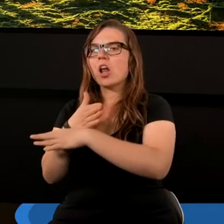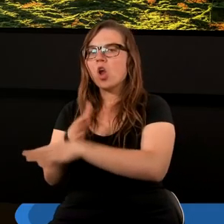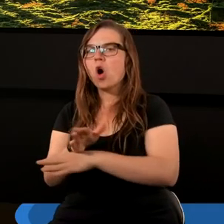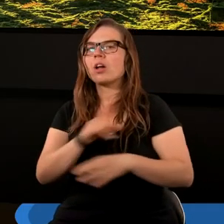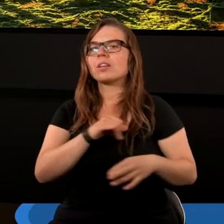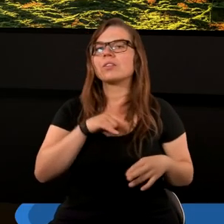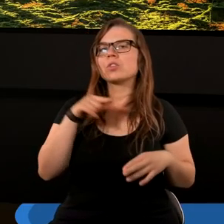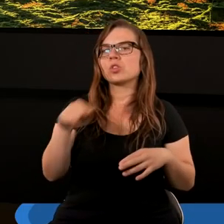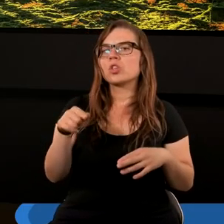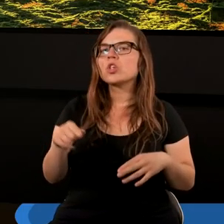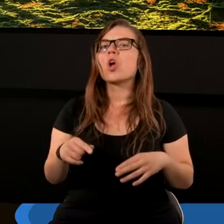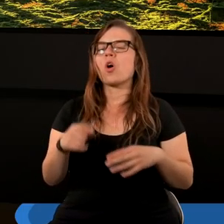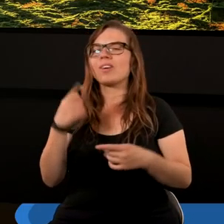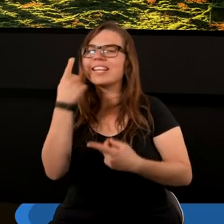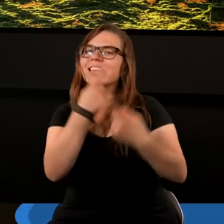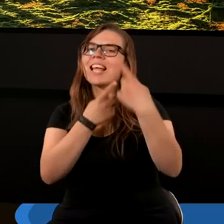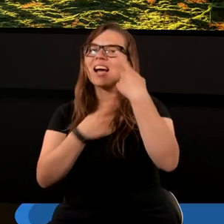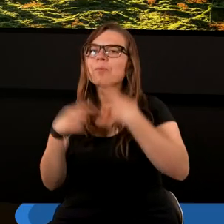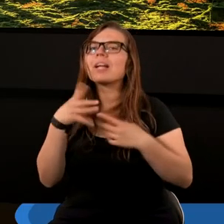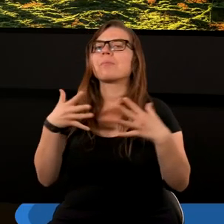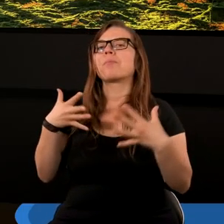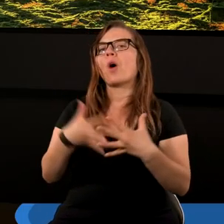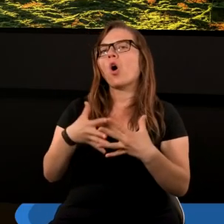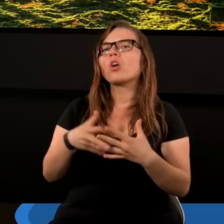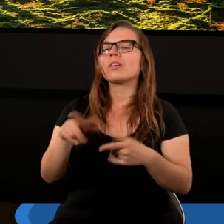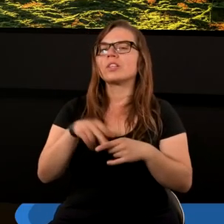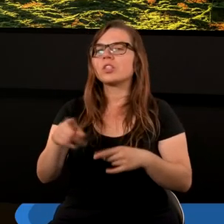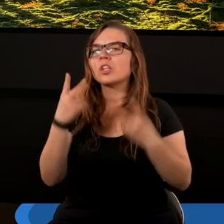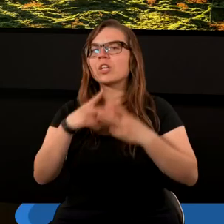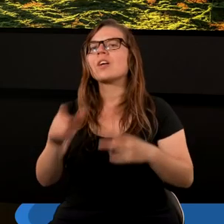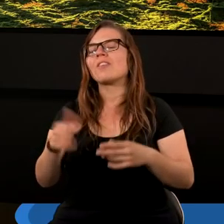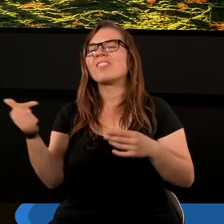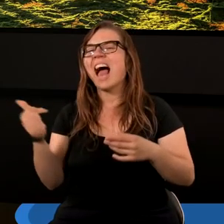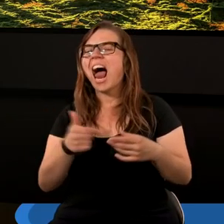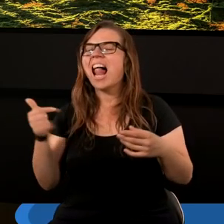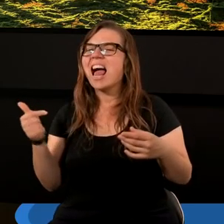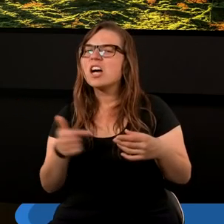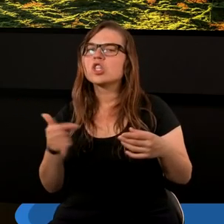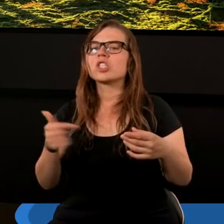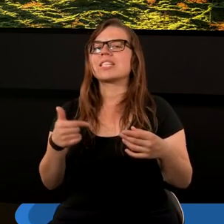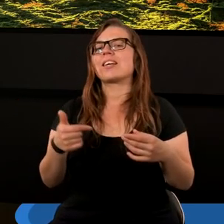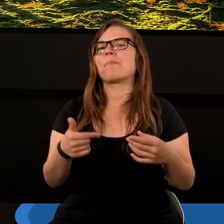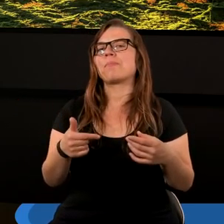tą interpretacją prorostw, czynić to z należytym